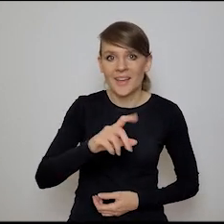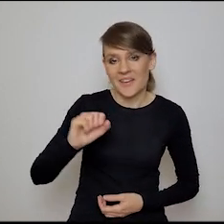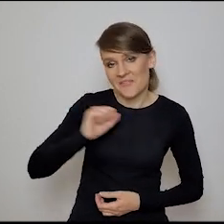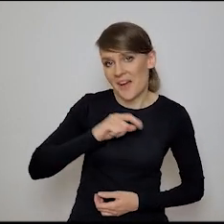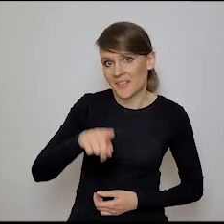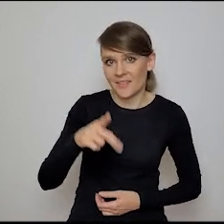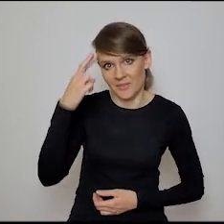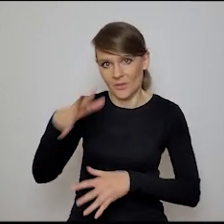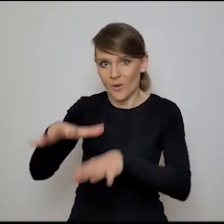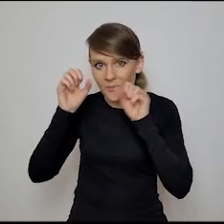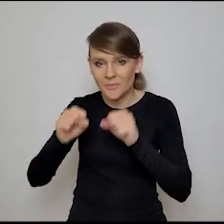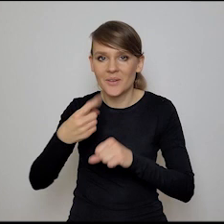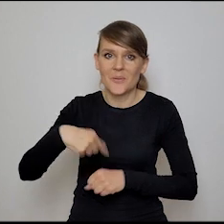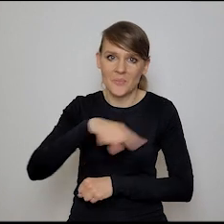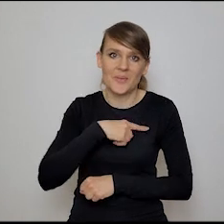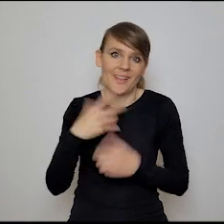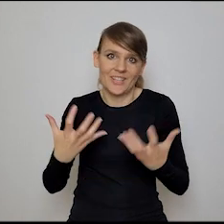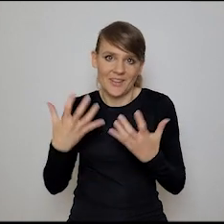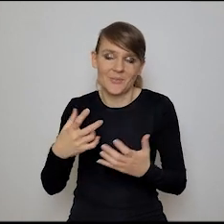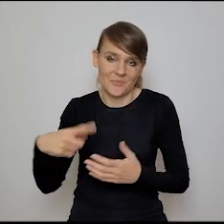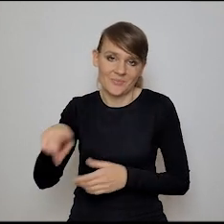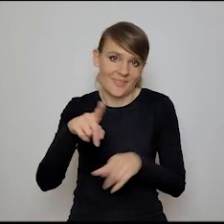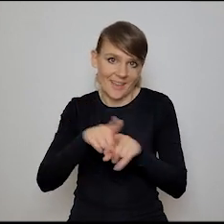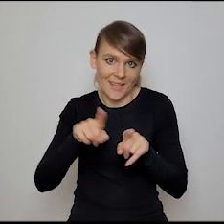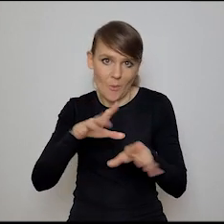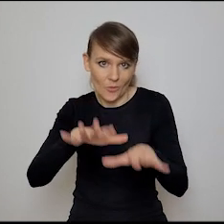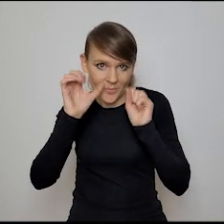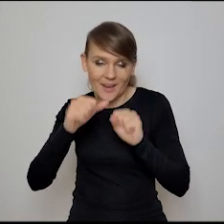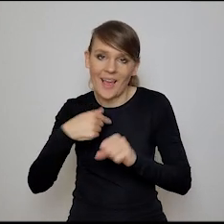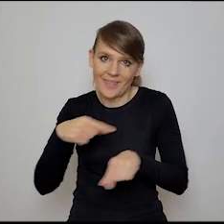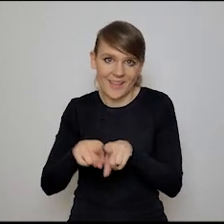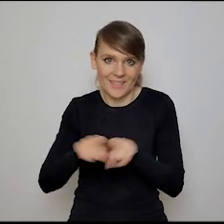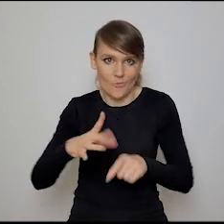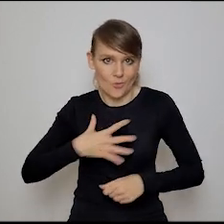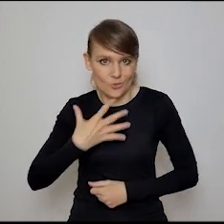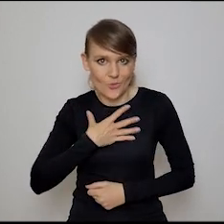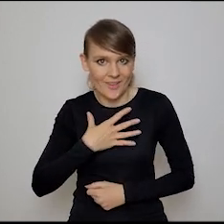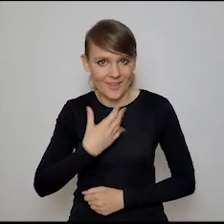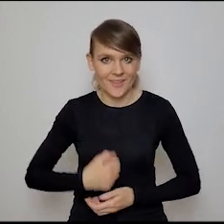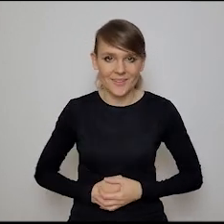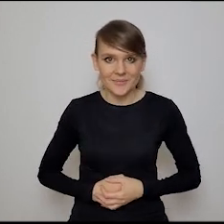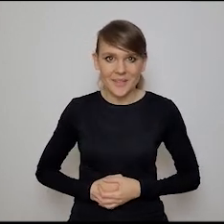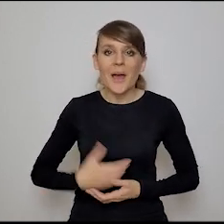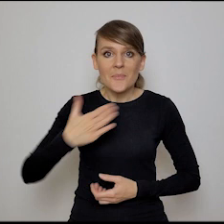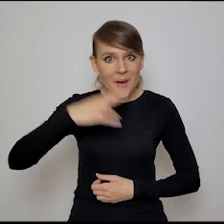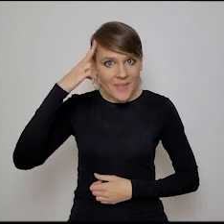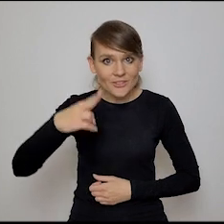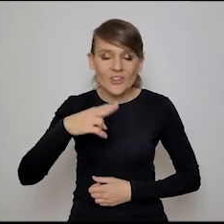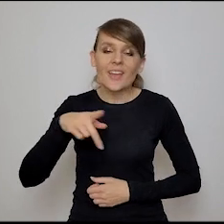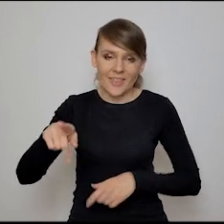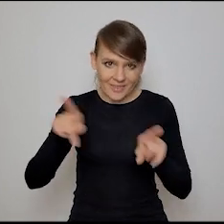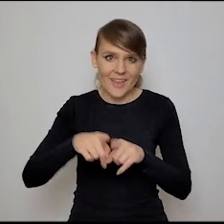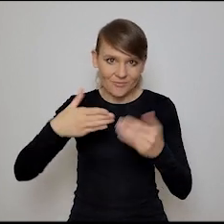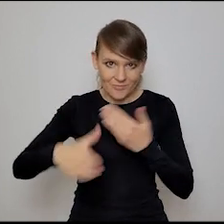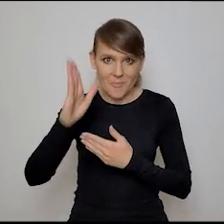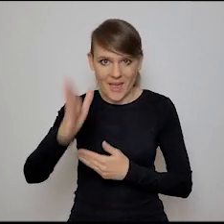tak czytasz. Myślę, że tak byśmy bardzo chcieli, żeby ona była czytana. Też to tak czuję. I mam nadzieję, że to też nadchodzi.